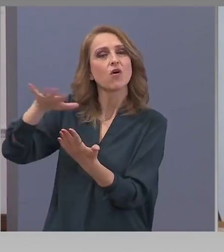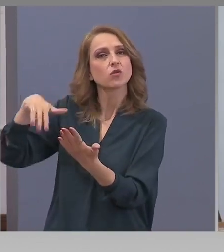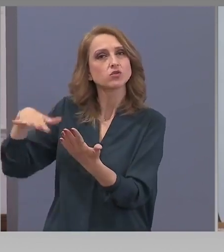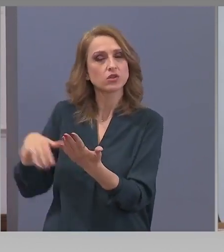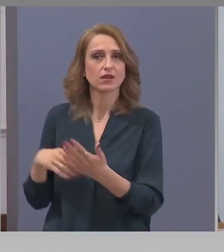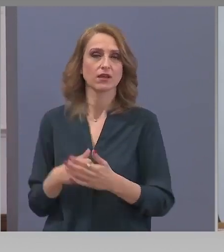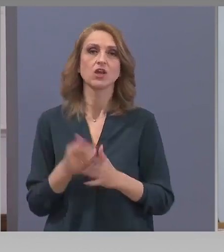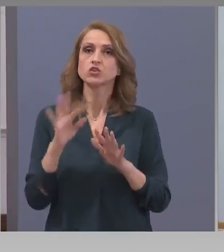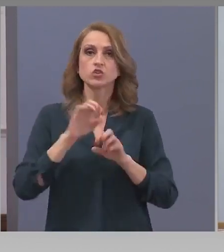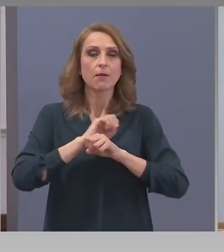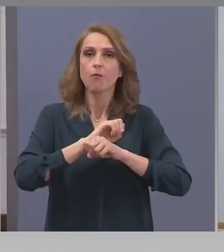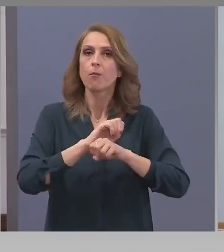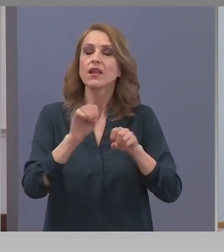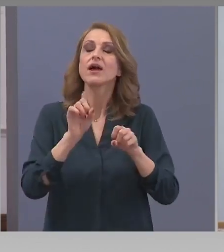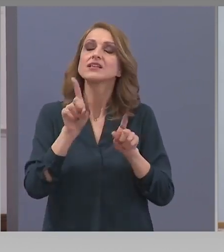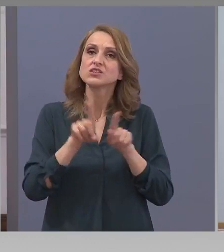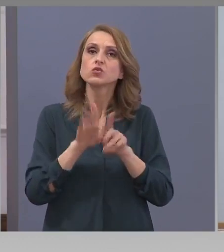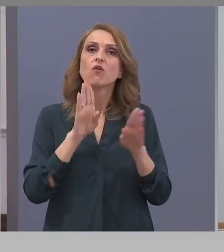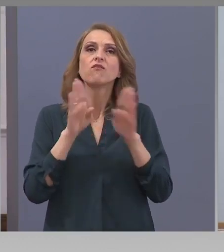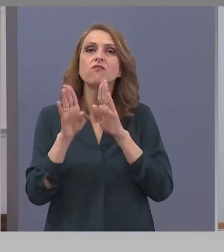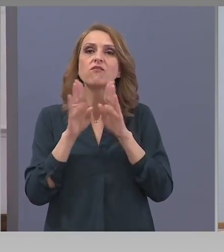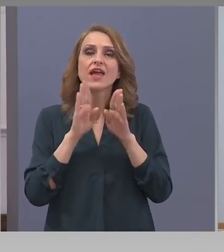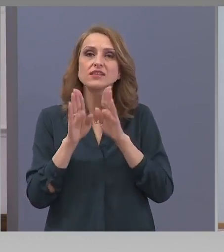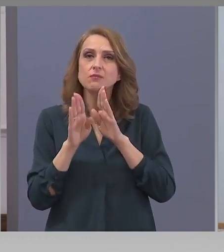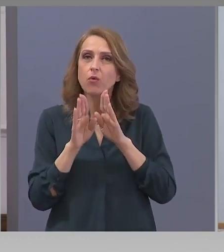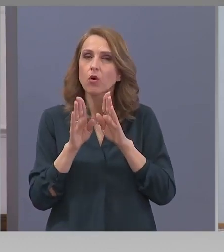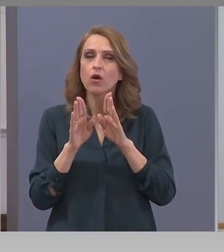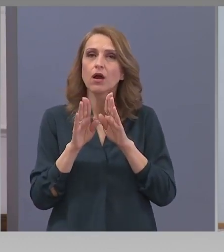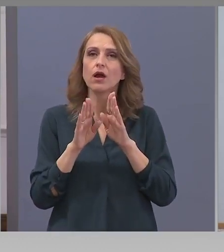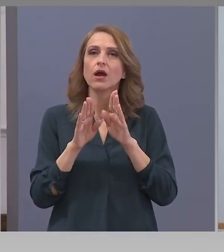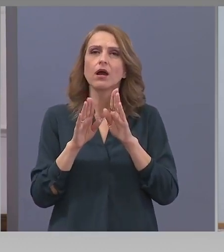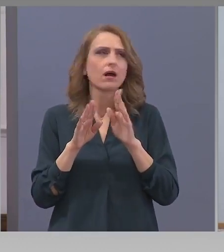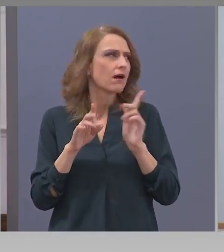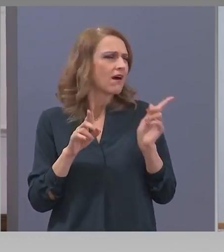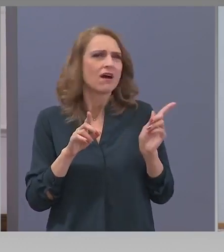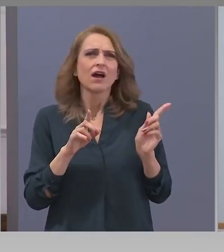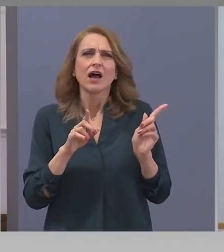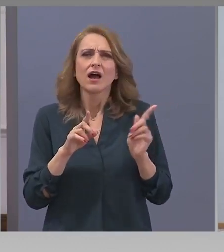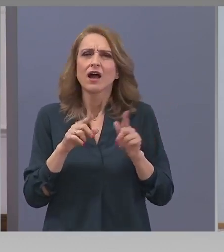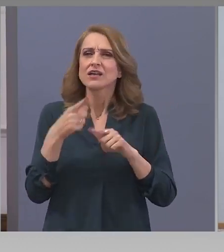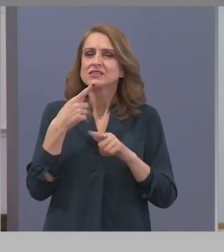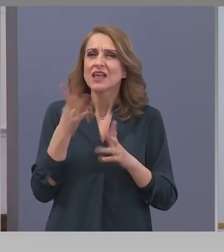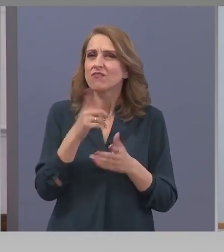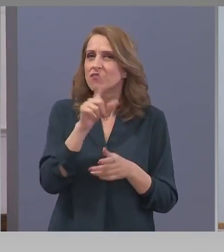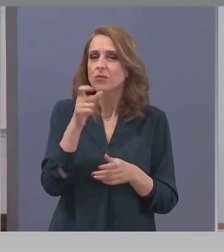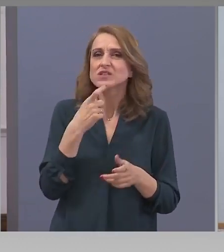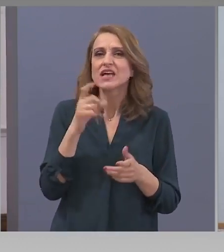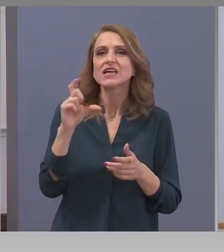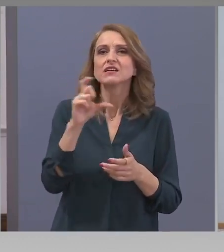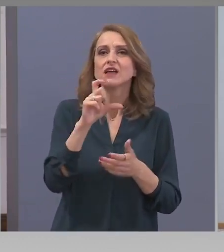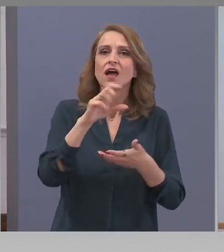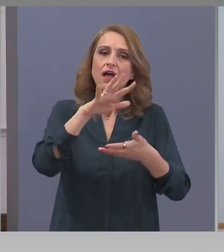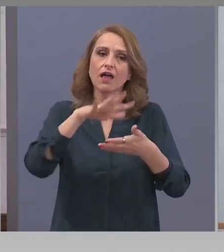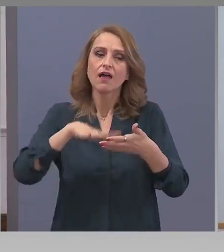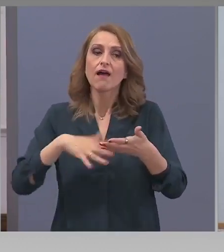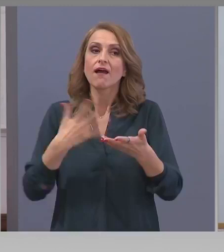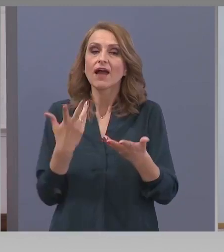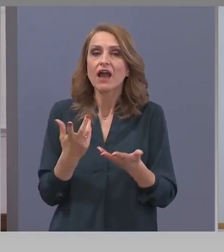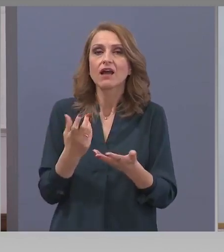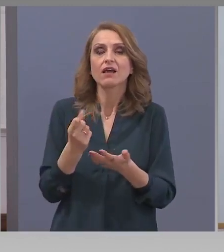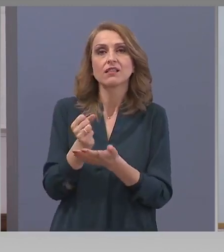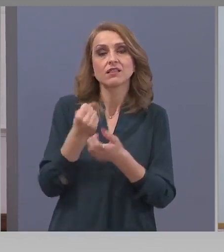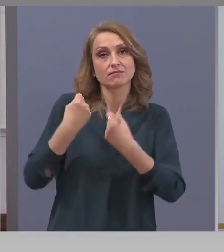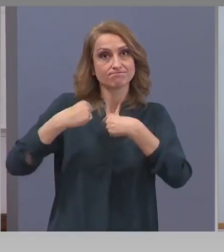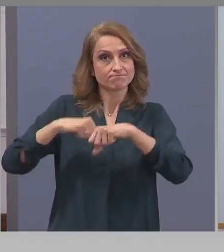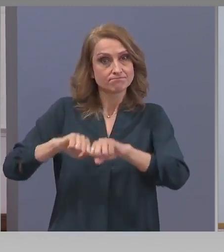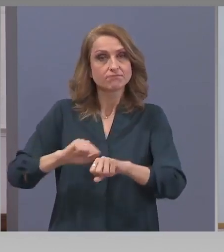свършили. Благодаря. Не дочух. Става въпрос за справочника за лечение на респираторни инфекции. Наръчник за профилактика и лечение на